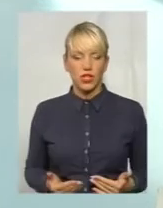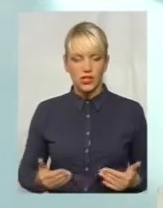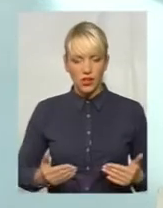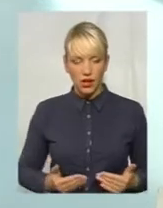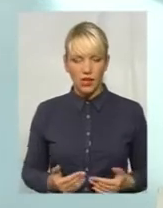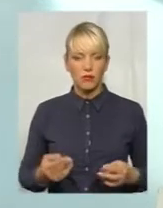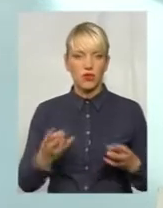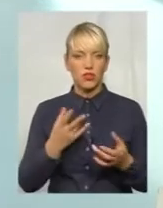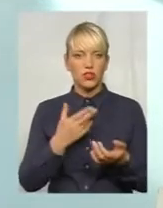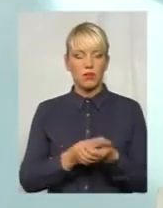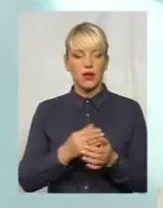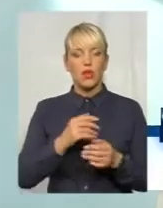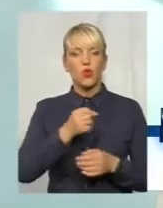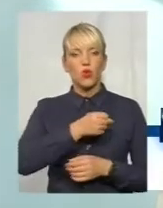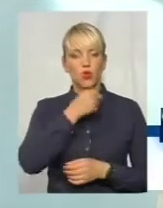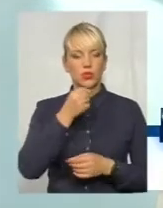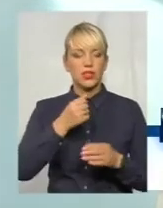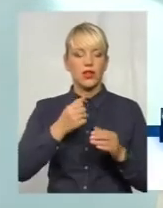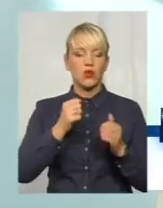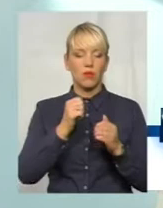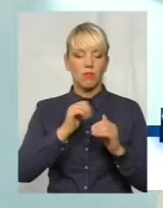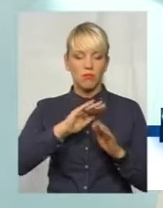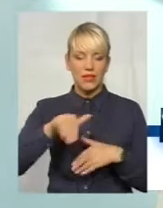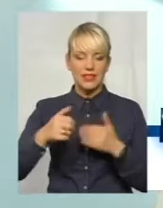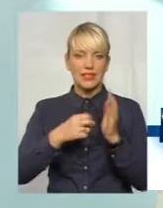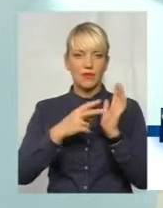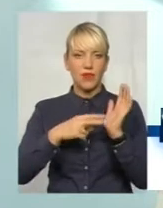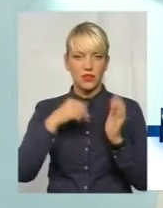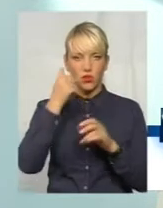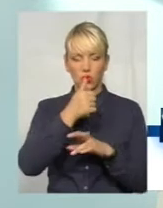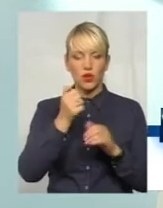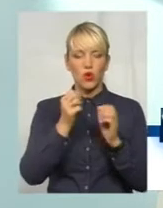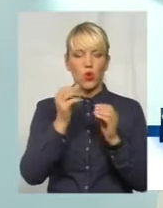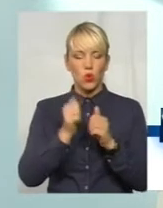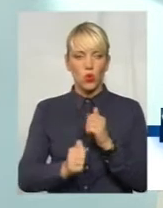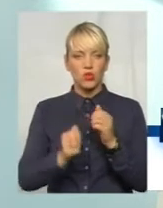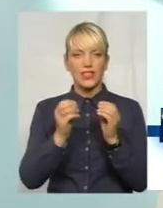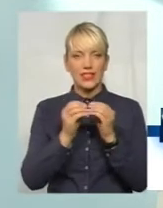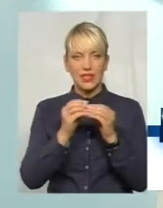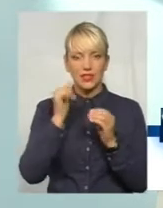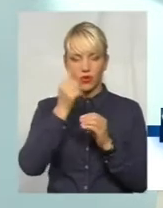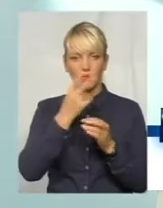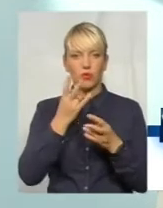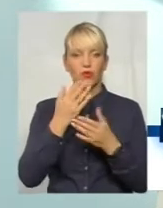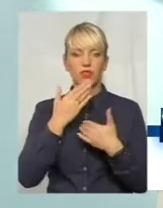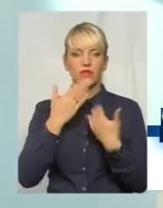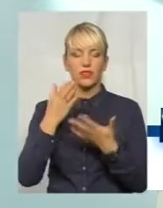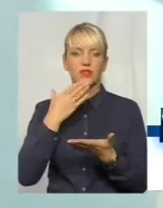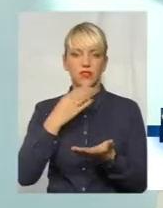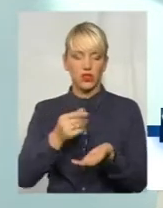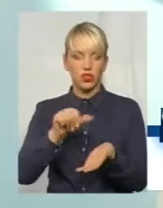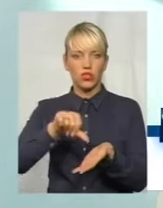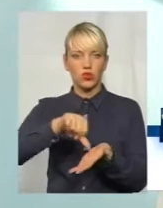кожні 10 років вони мають звертатися до свого дівельничного терапевта або сімейного лікаря для проведення щеплення. У разі і